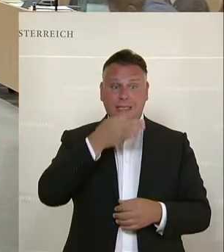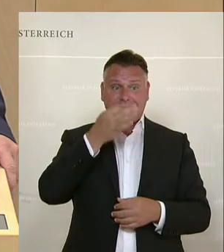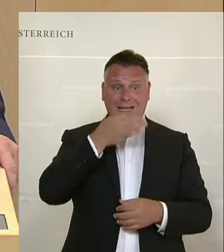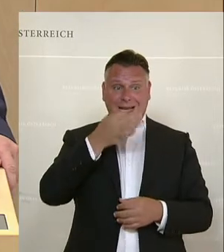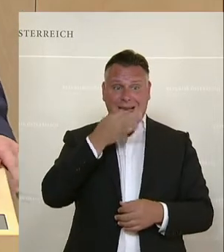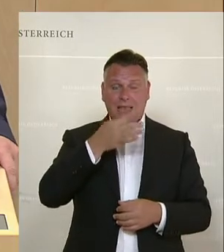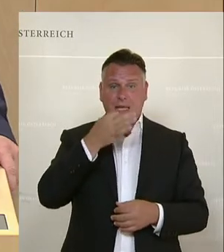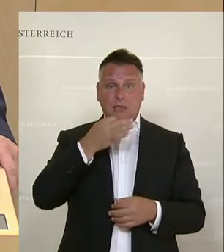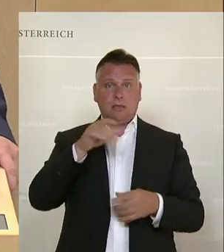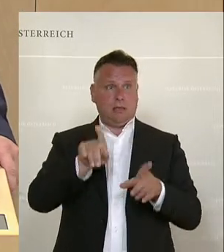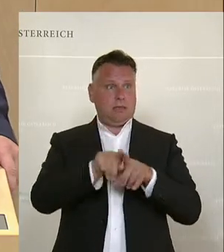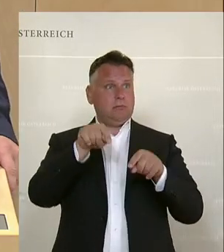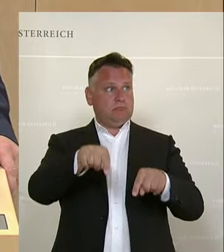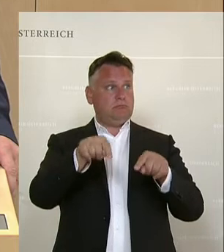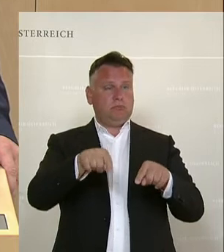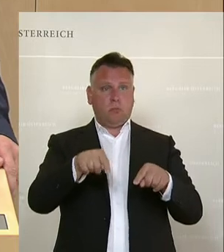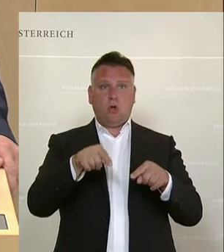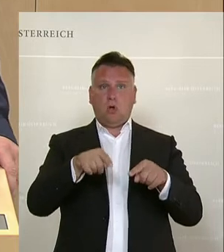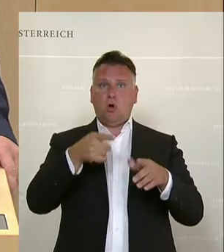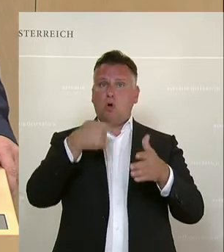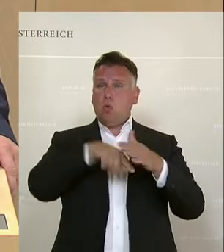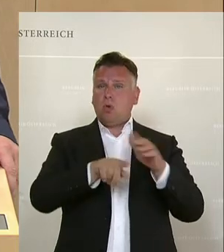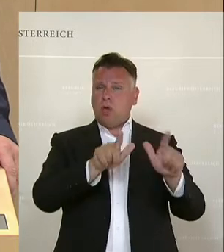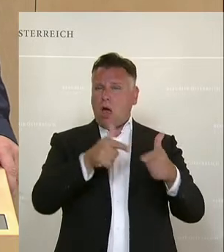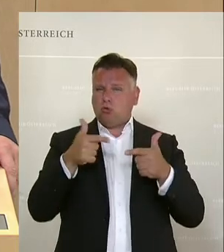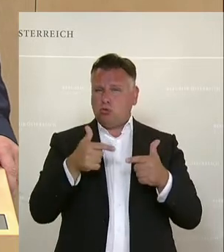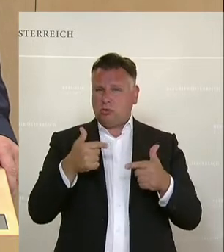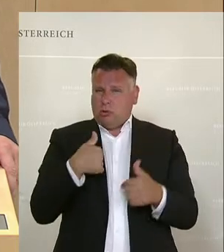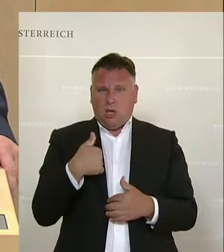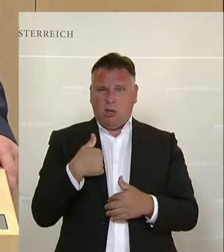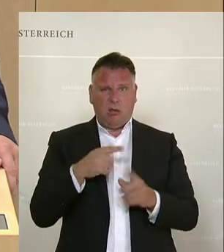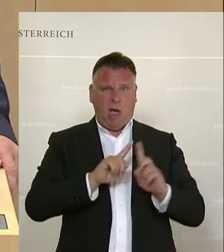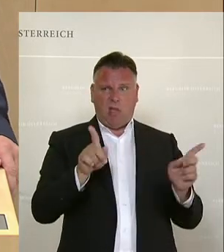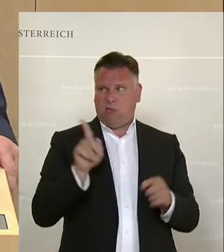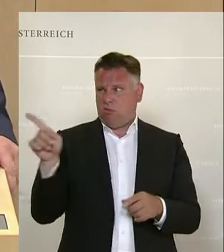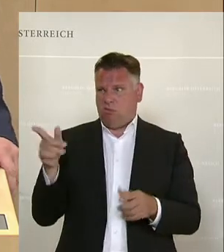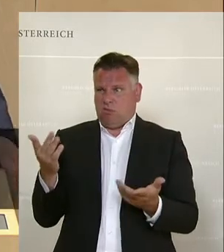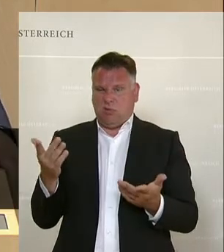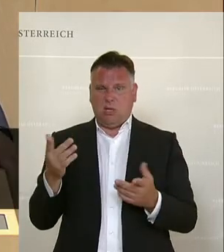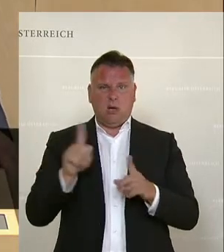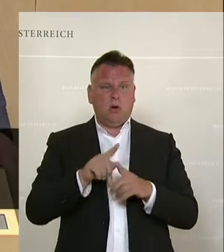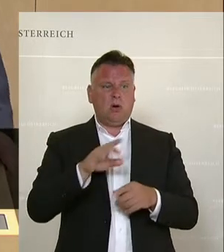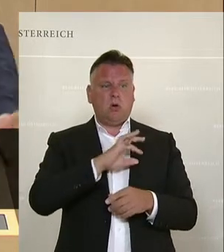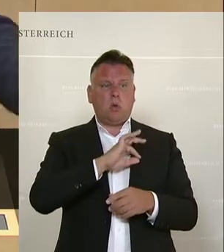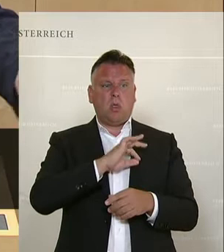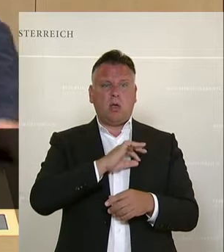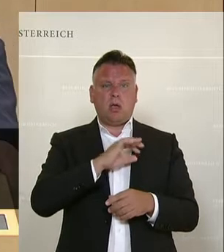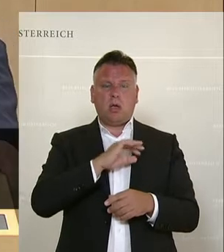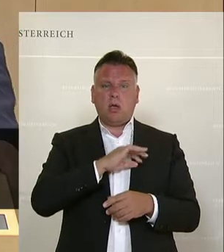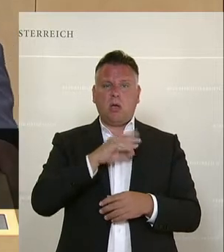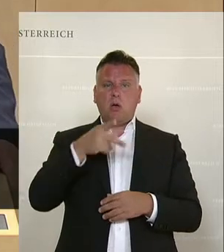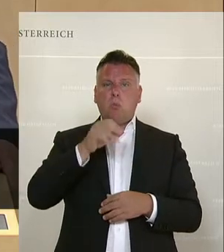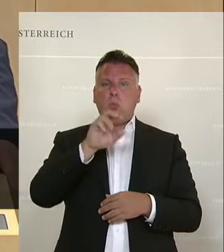überein mit diesem ständigen Unterausschuss, in dem ich mich befunden habe. Und auch Herr Kollege Böttinger, also Sie haben mir